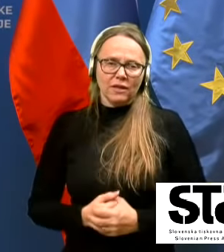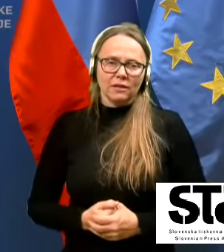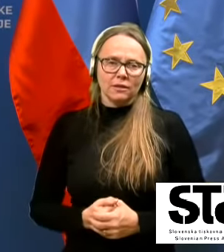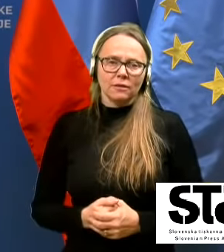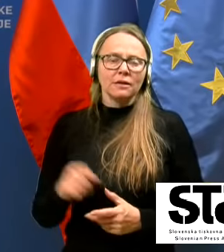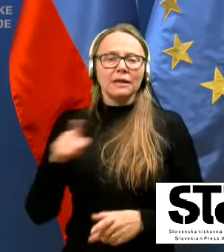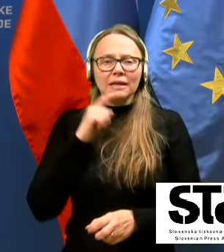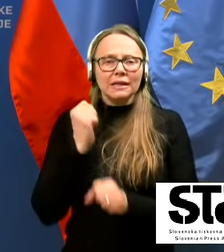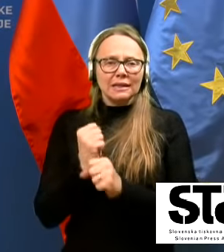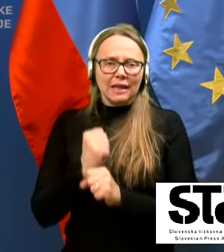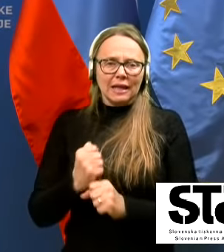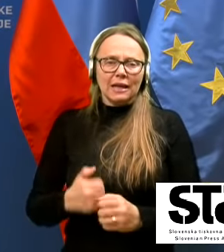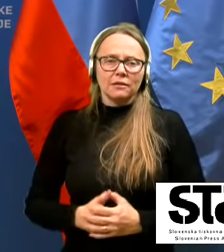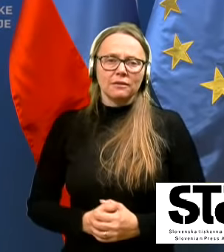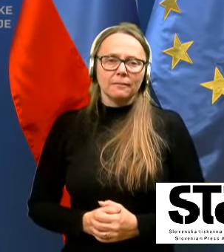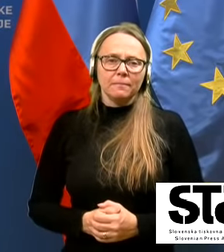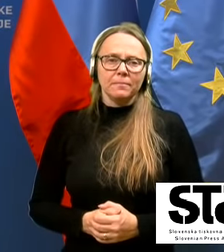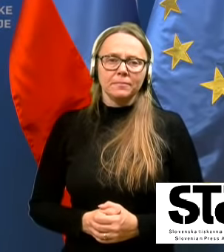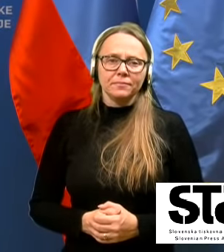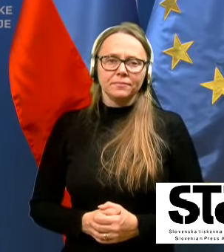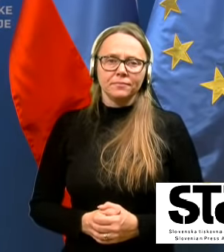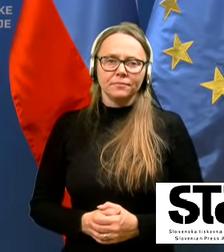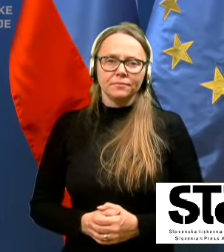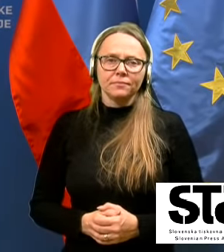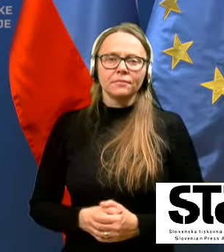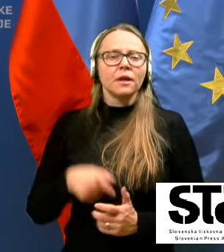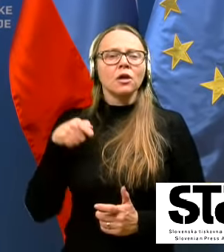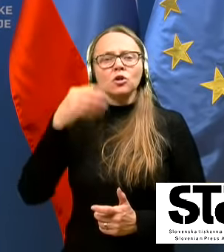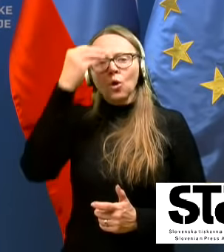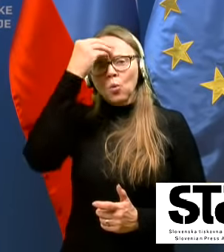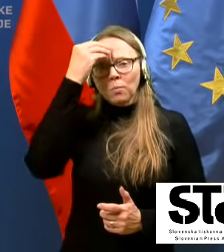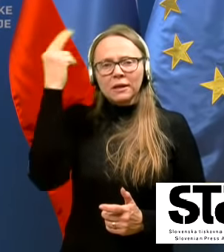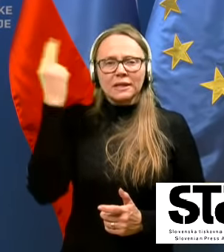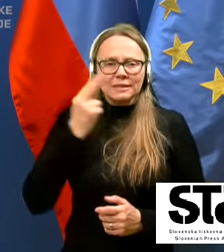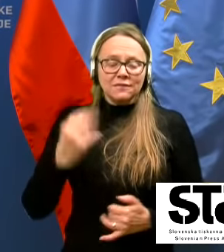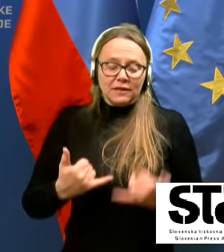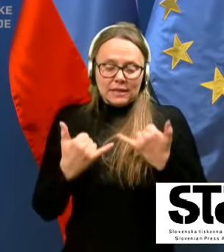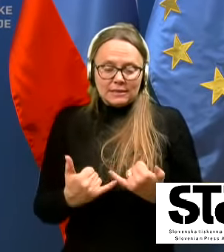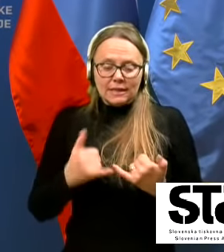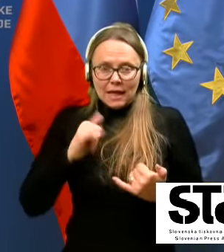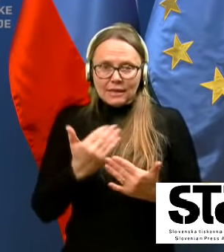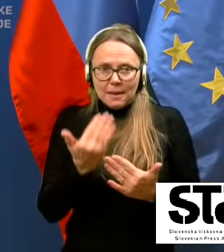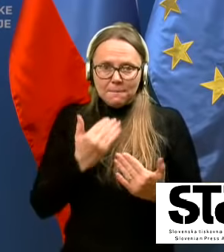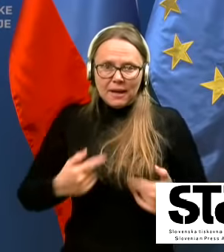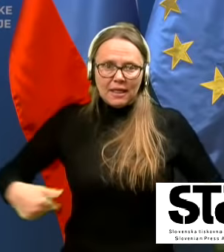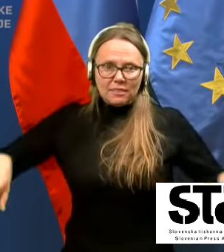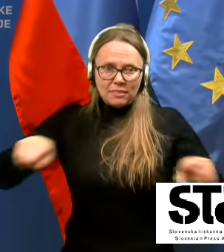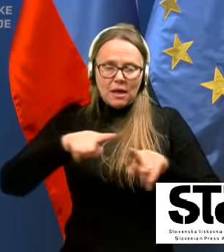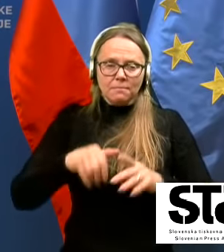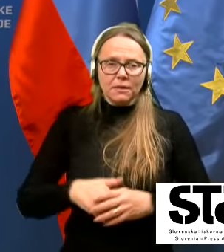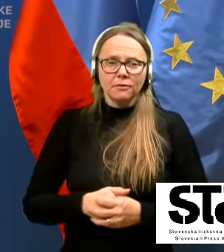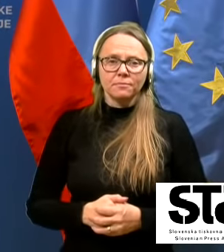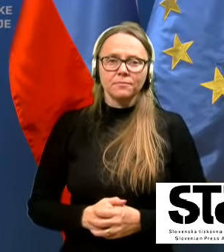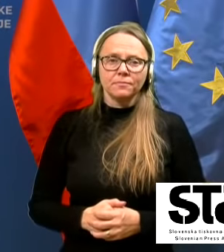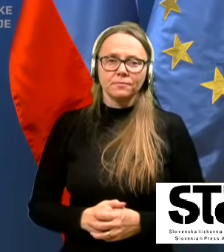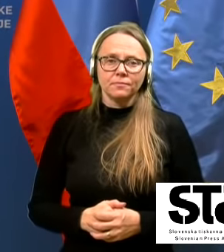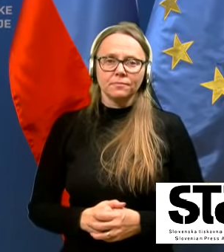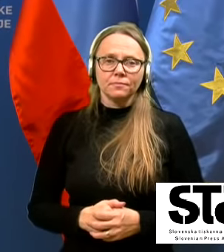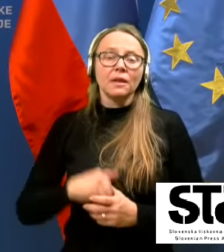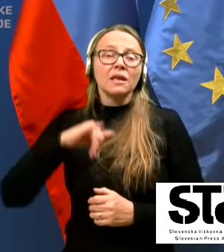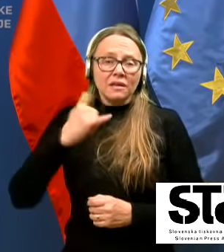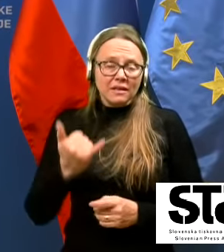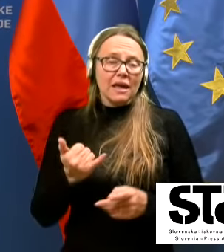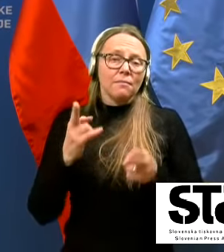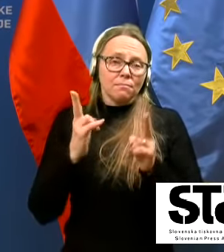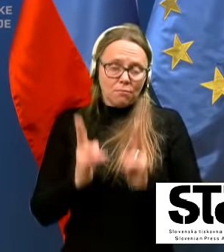delati. In to upanje sva, zdaj je pred nami, je realna